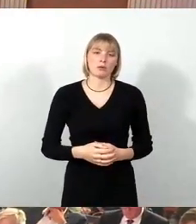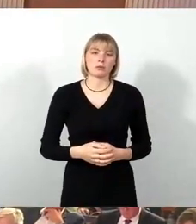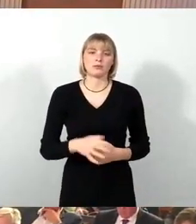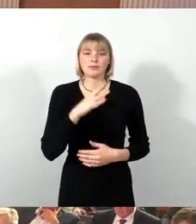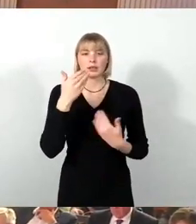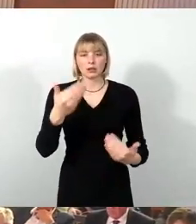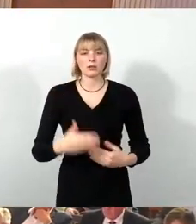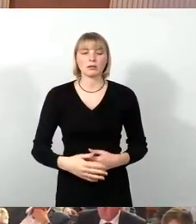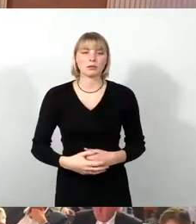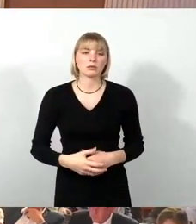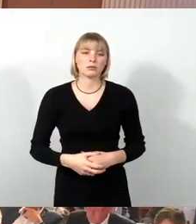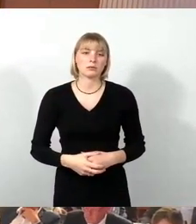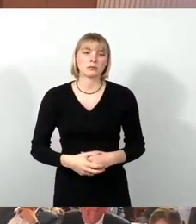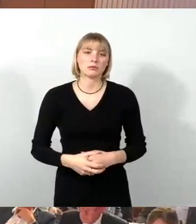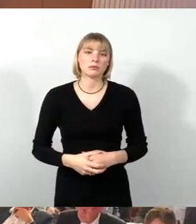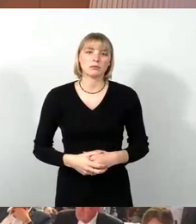So, und nun Herr Schmählich.